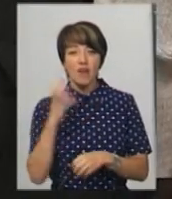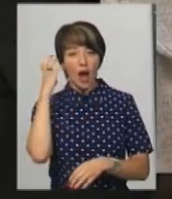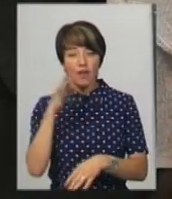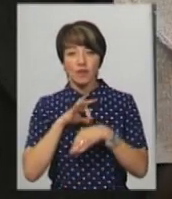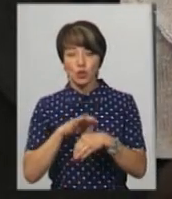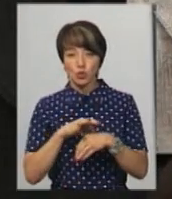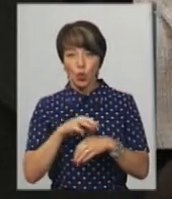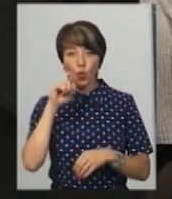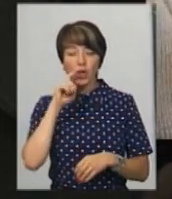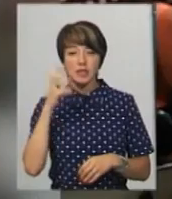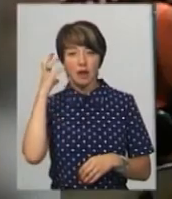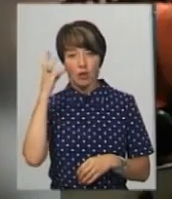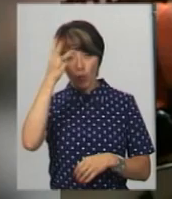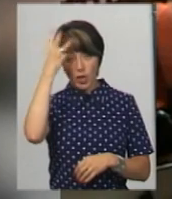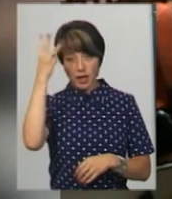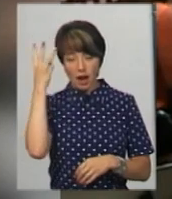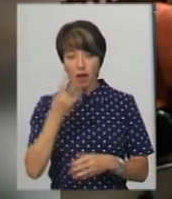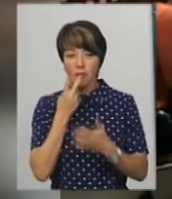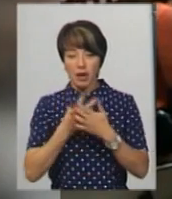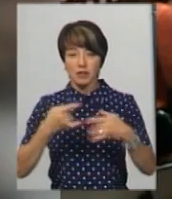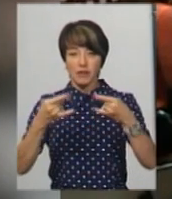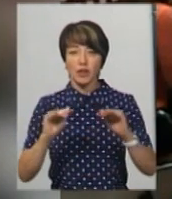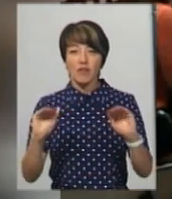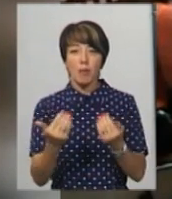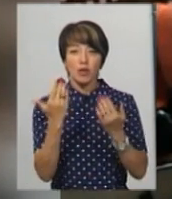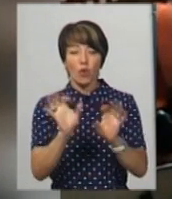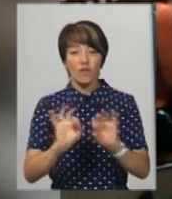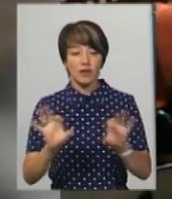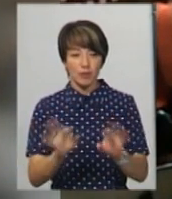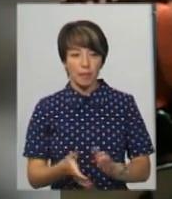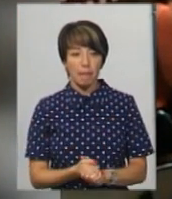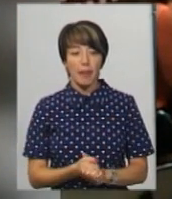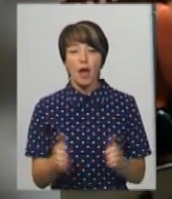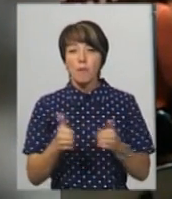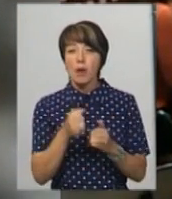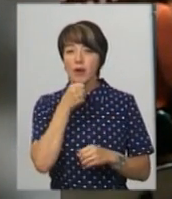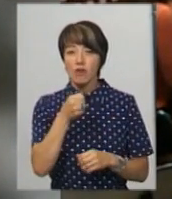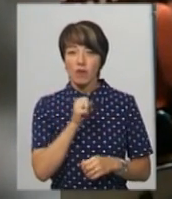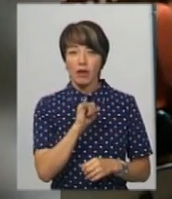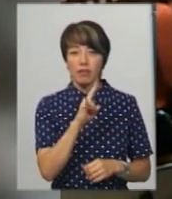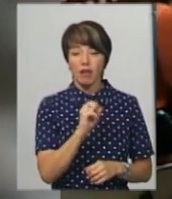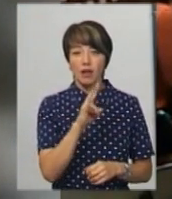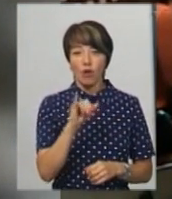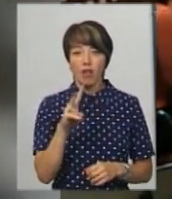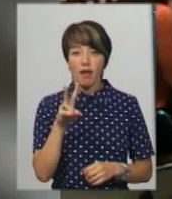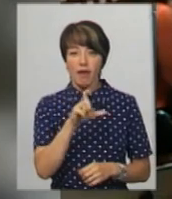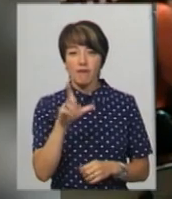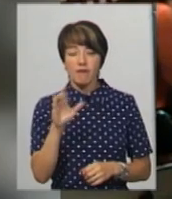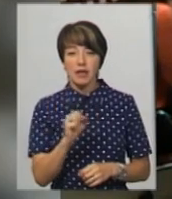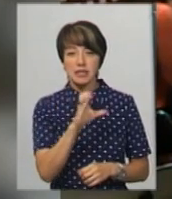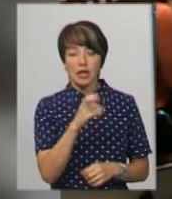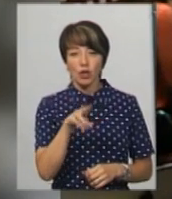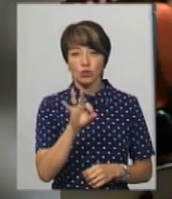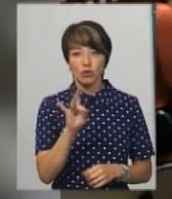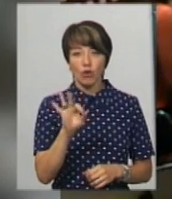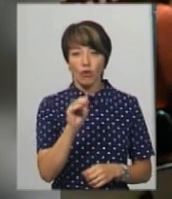вже ЮАУ «Українське радіоподілля». На відео ви бачите фрагмент його ефіру. Перед мікрофонами Інна Ніколаєва та Сергій Дорофієв. І сьогодні